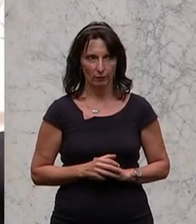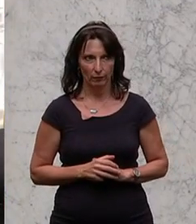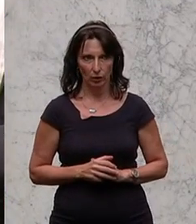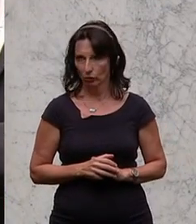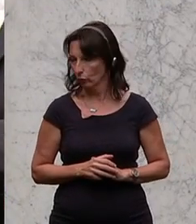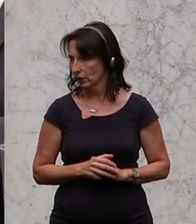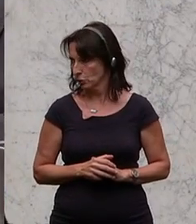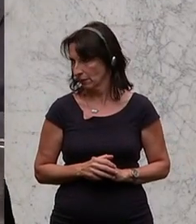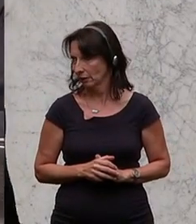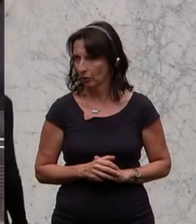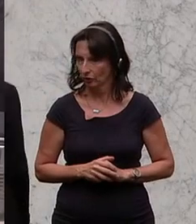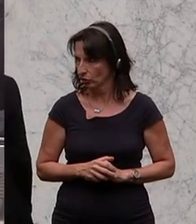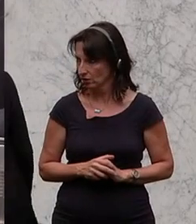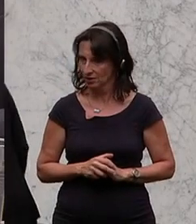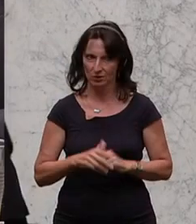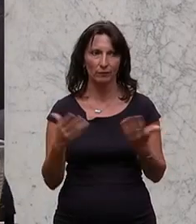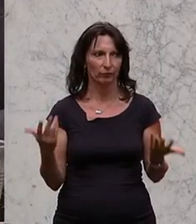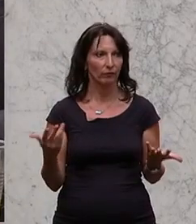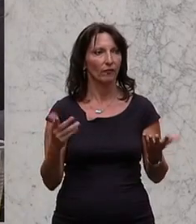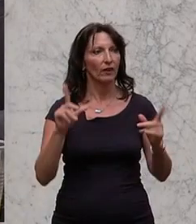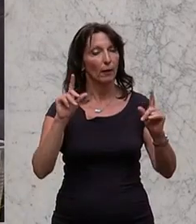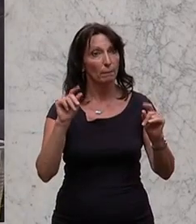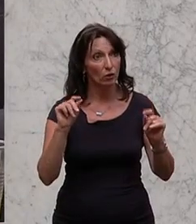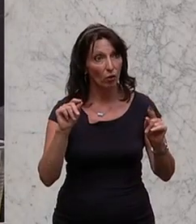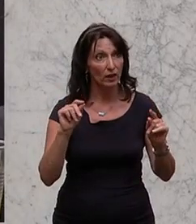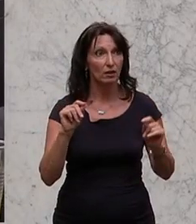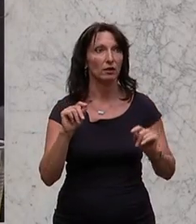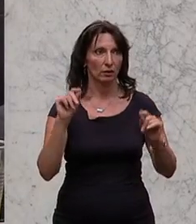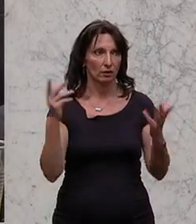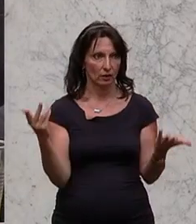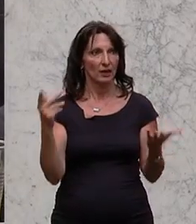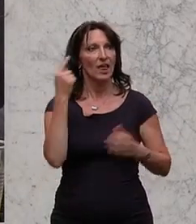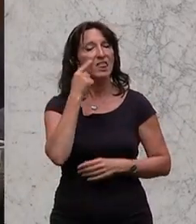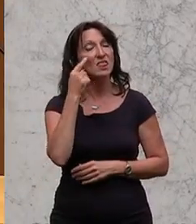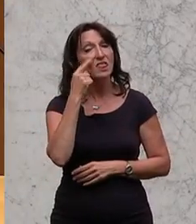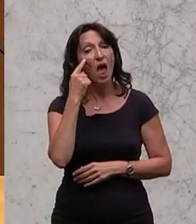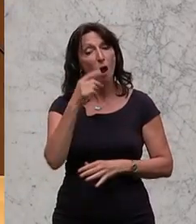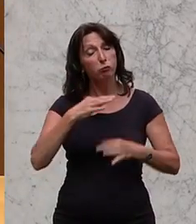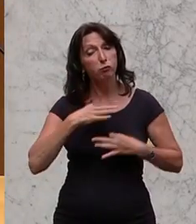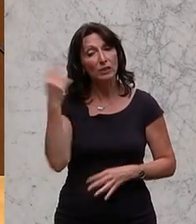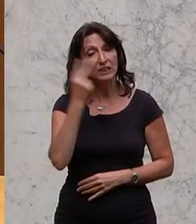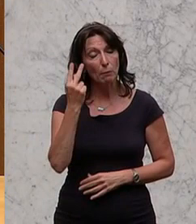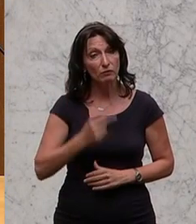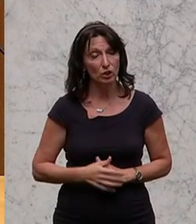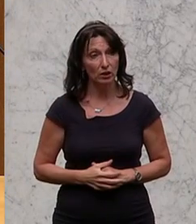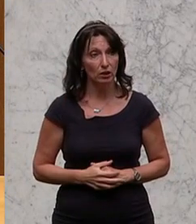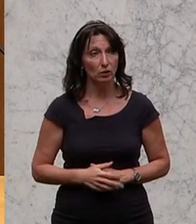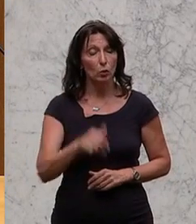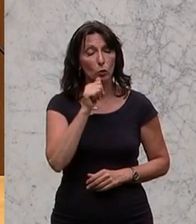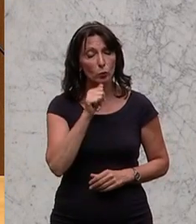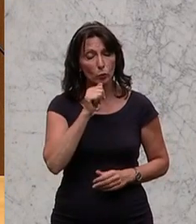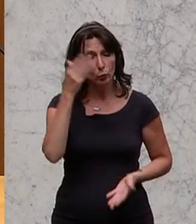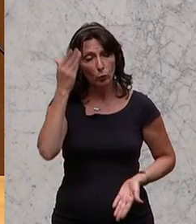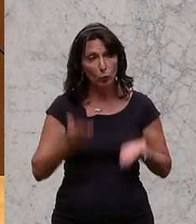Grundsätzliche gehen und noch einmal formulieren, was das Selbstverständnis von NEOS ist. Und hier ist auch ein Unterschied zu den Grünen natürlich und zu